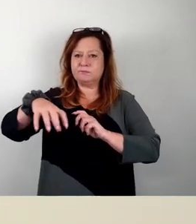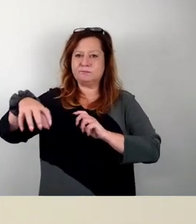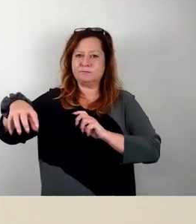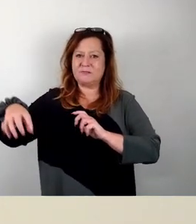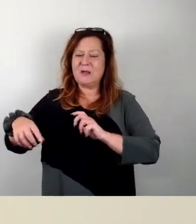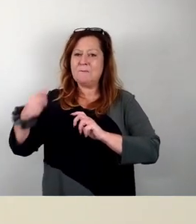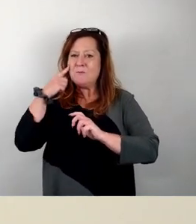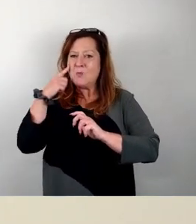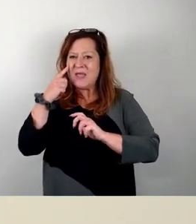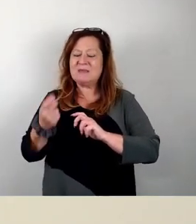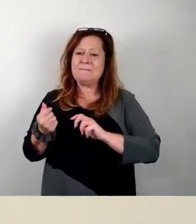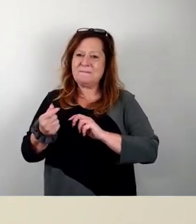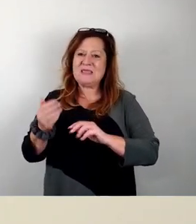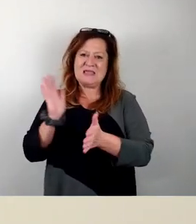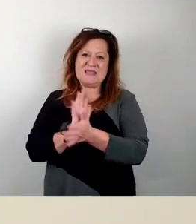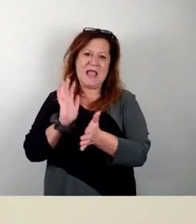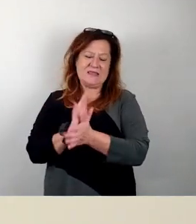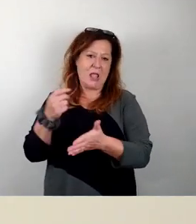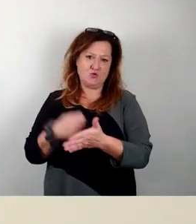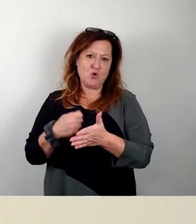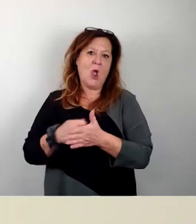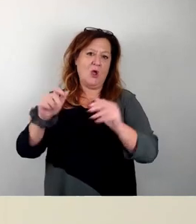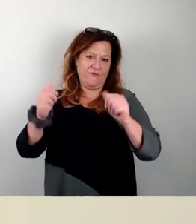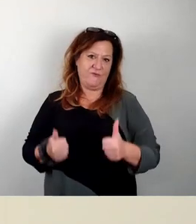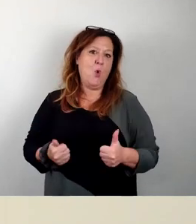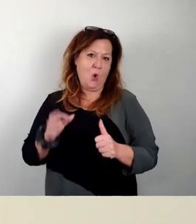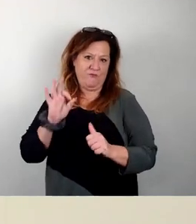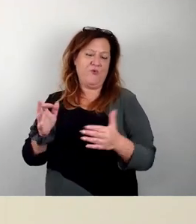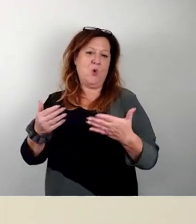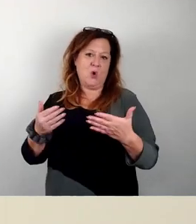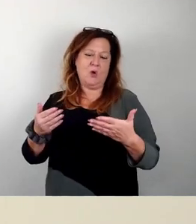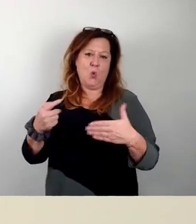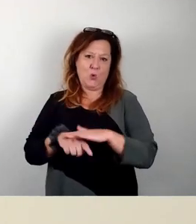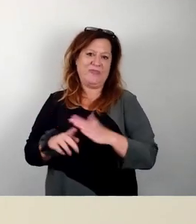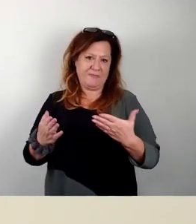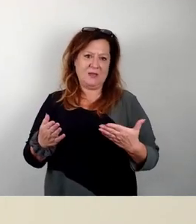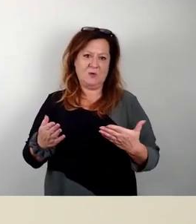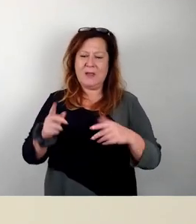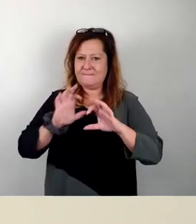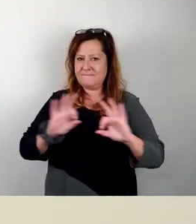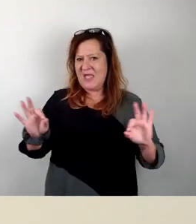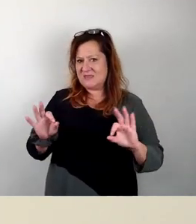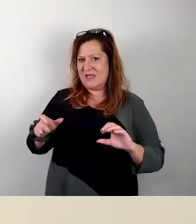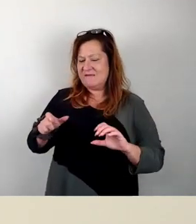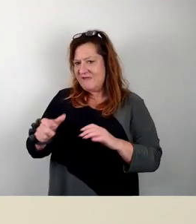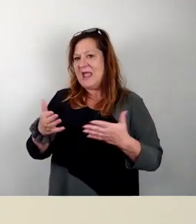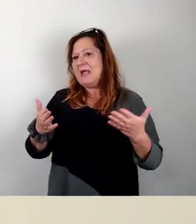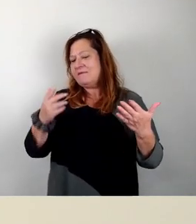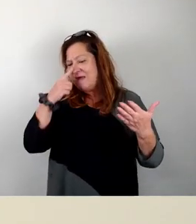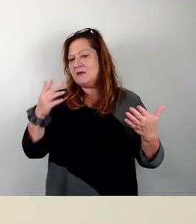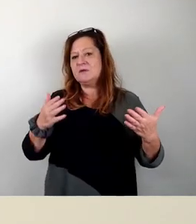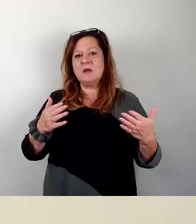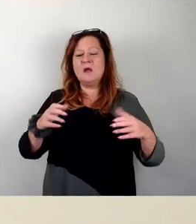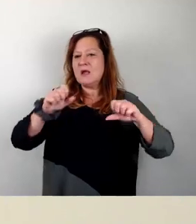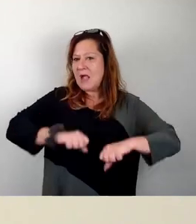sehr teure Form der Unterbringung. Und deshalb ist es der beste Weg, wenn wir nicht irgendwo Kapazitäten anmieten oder